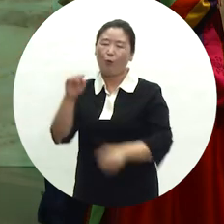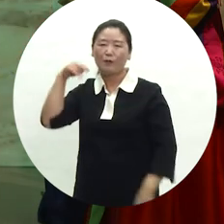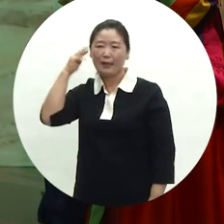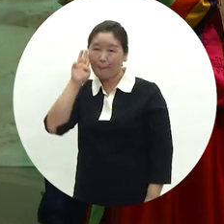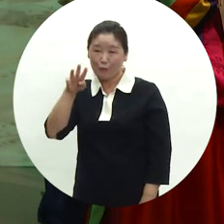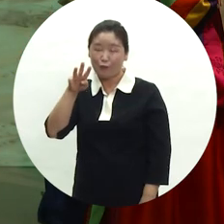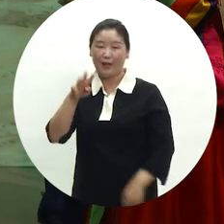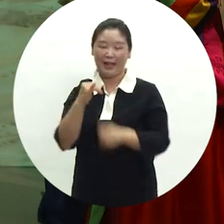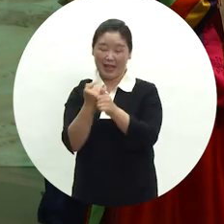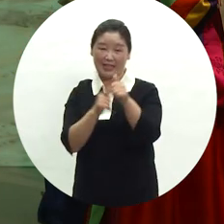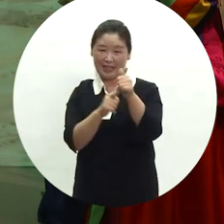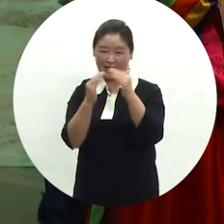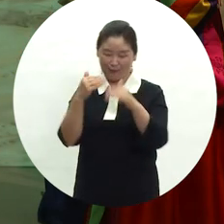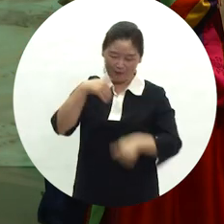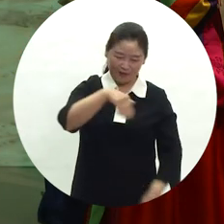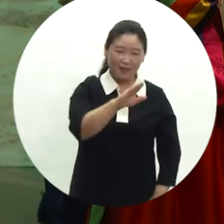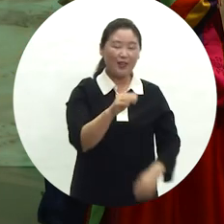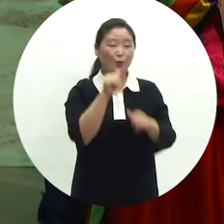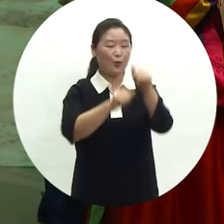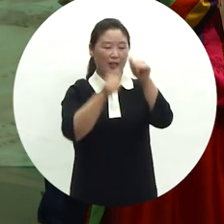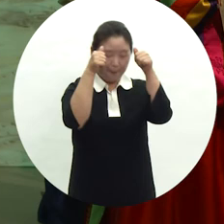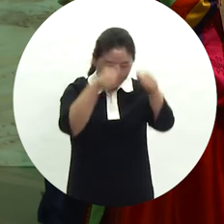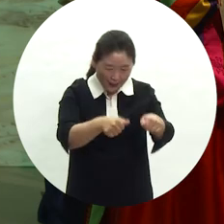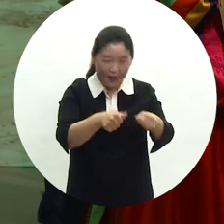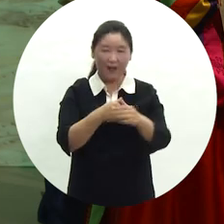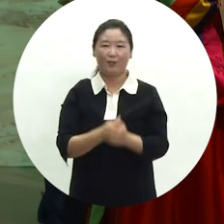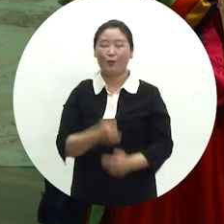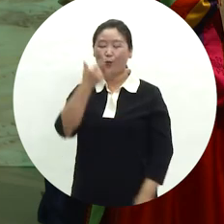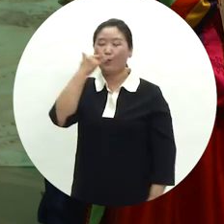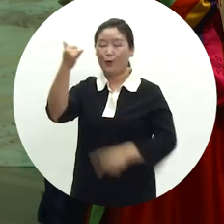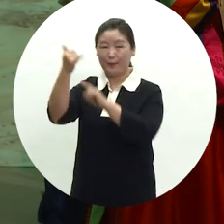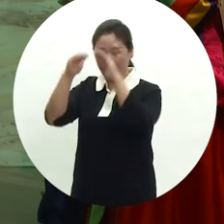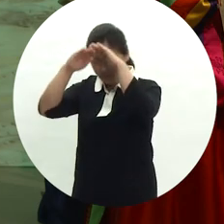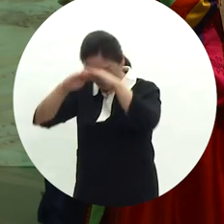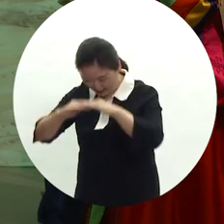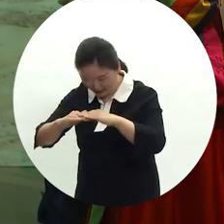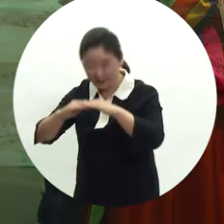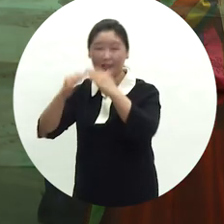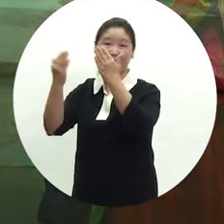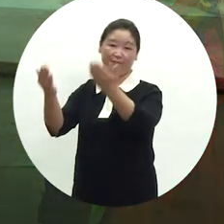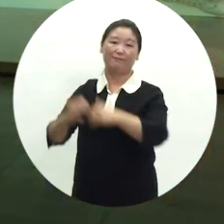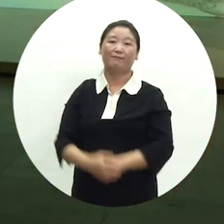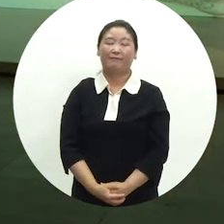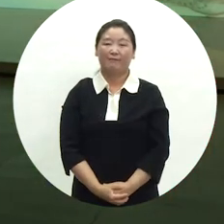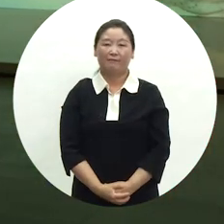3일 후에 자기 집으로 돌아와 조상께 인사를 드리고 부모님께 폐백을 올렸습니다.